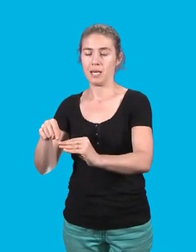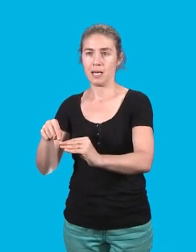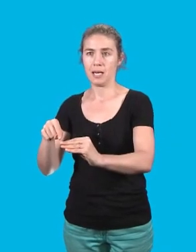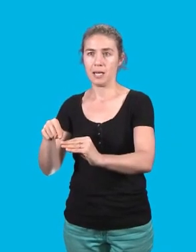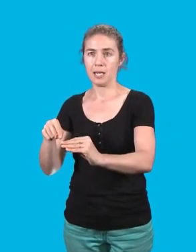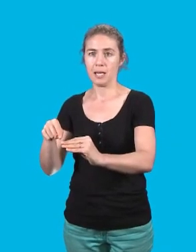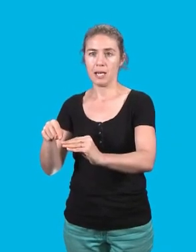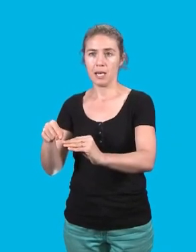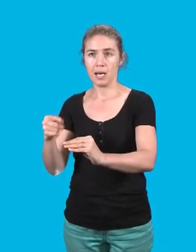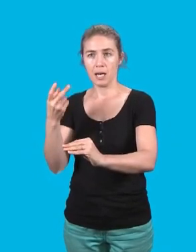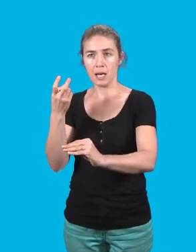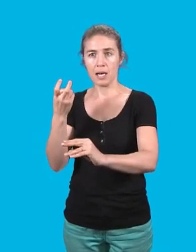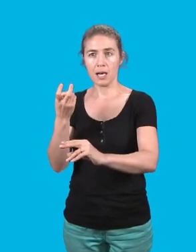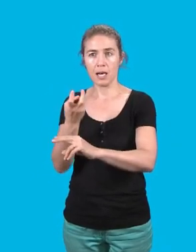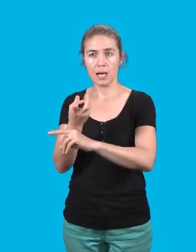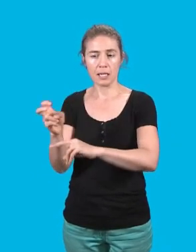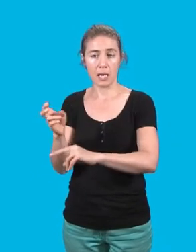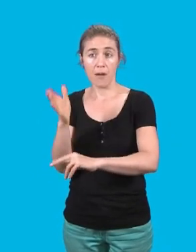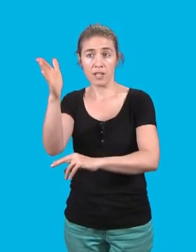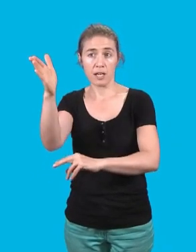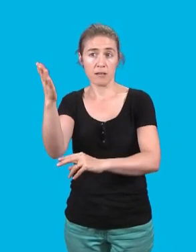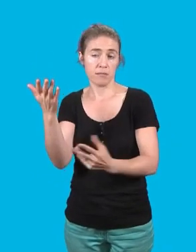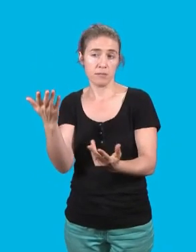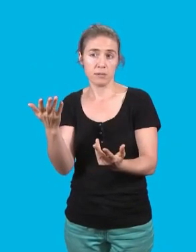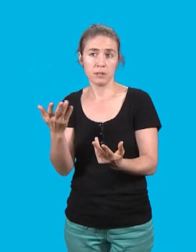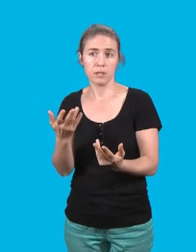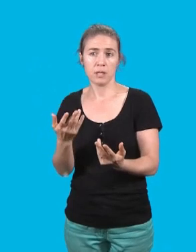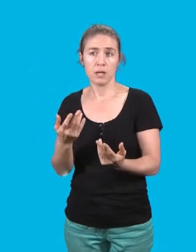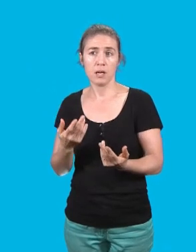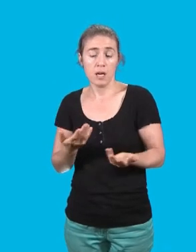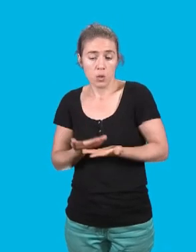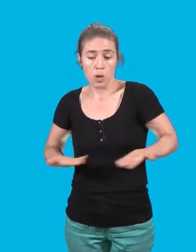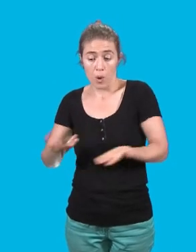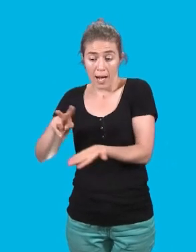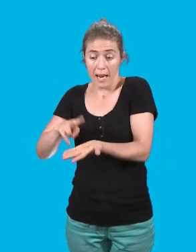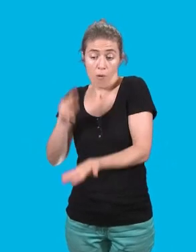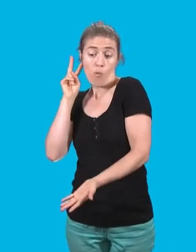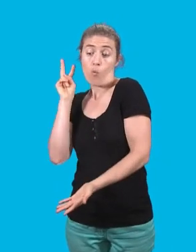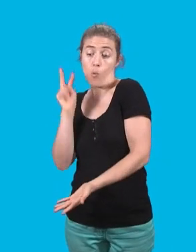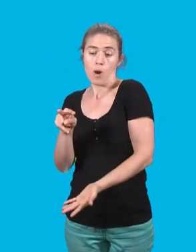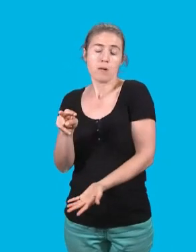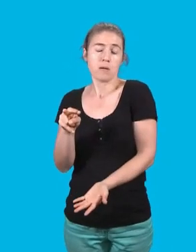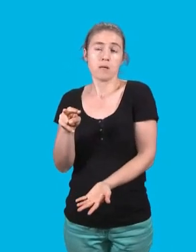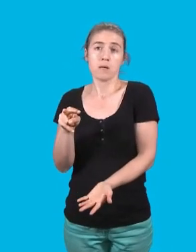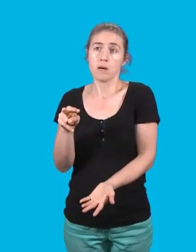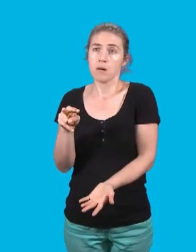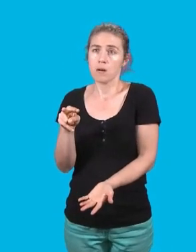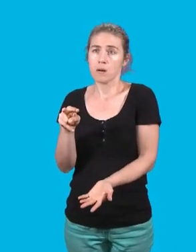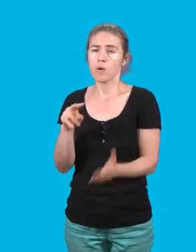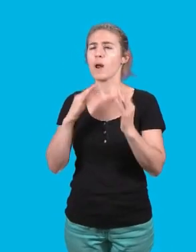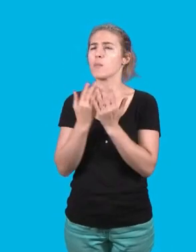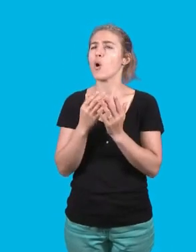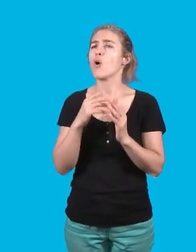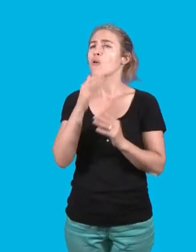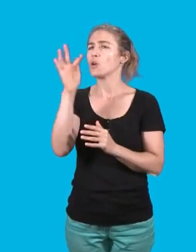guette. Pierre Kéné en a parlé. A l'aune de cette réalité, nous sommes cette métropole